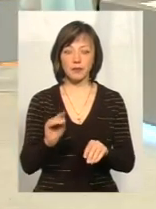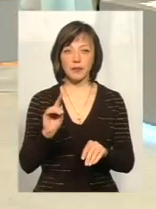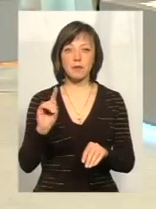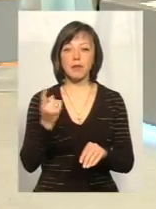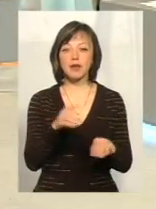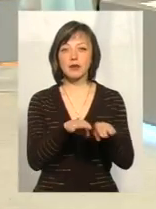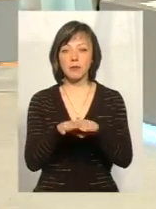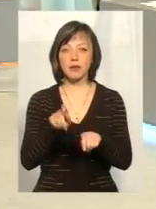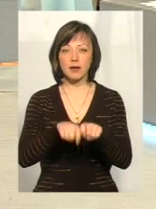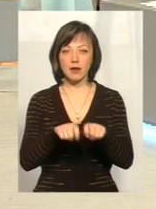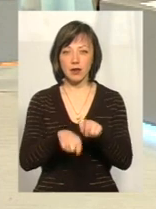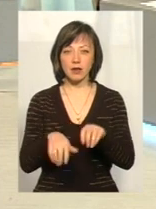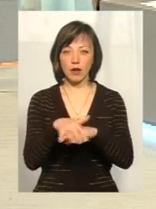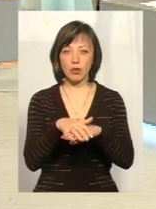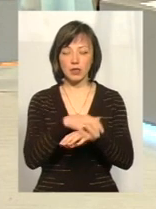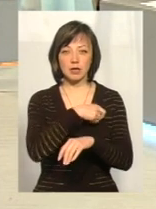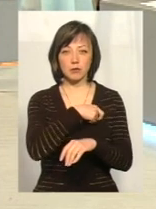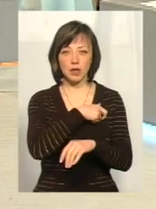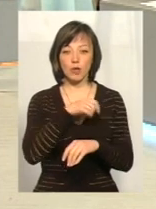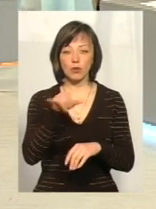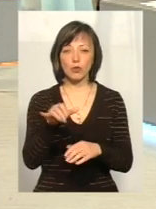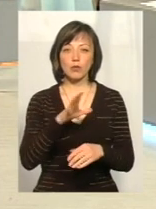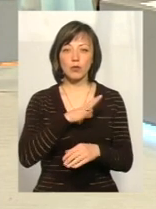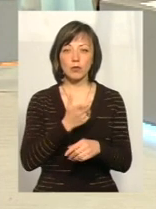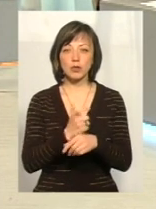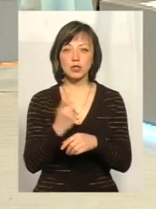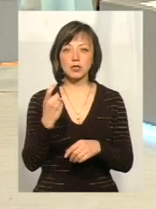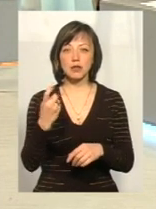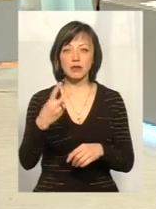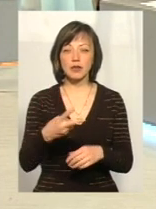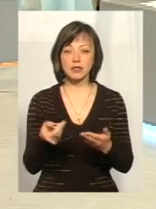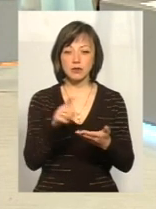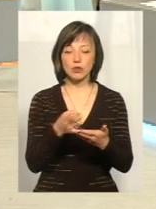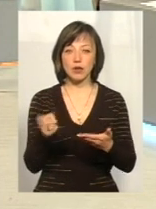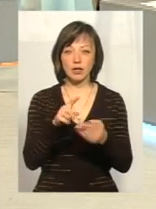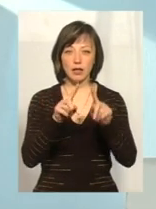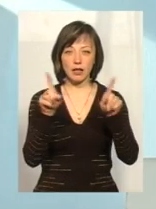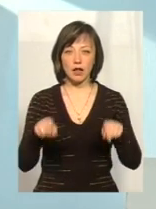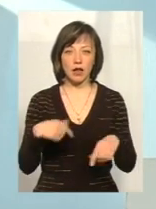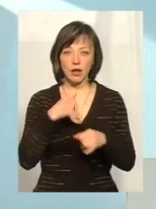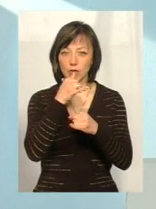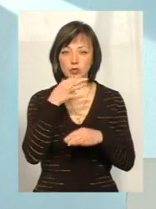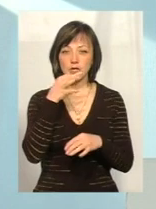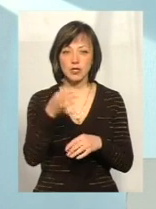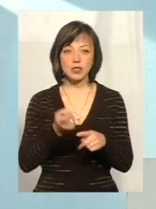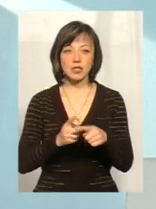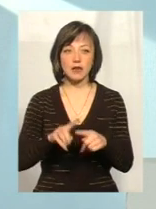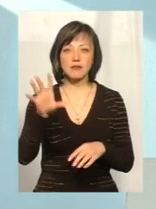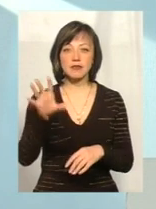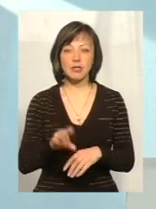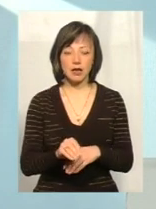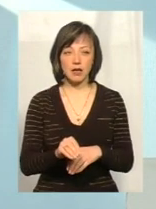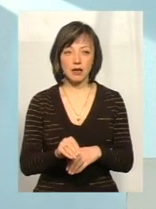хвилі перевіряла декларації самонародних депутатів, в нього було більше 120 сторінок декларації. Я ж не можу сказати, що це все